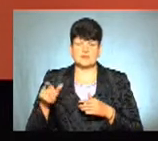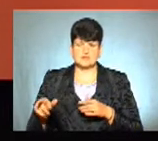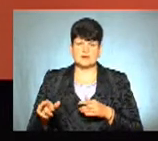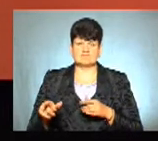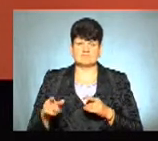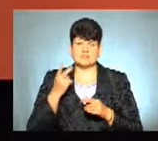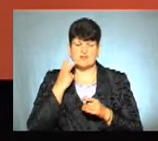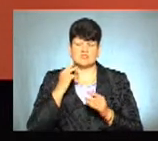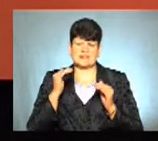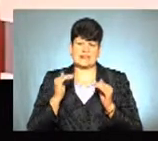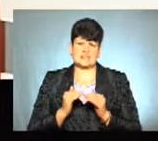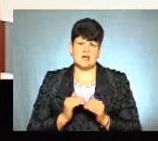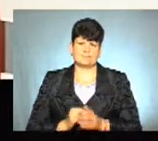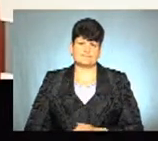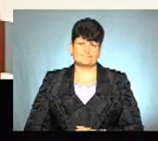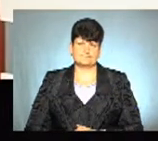низька?